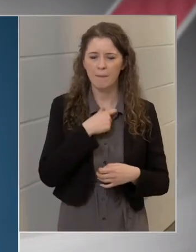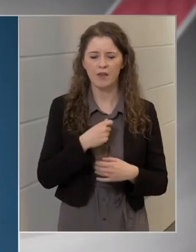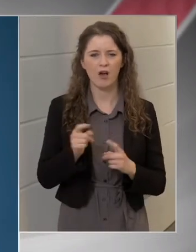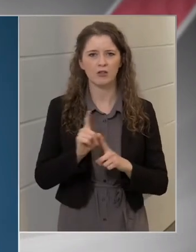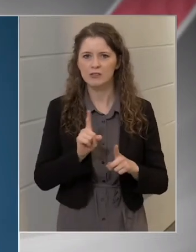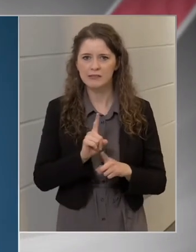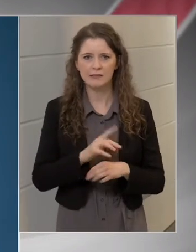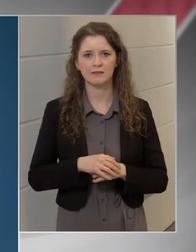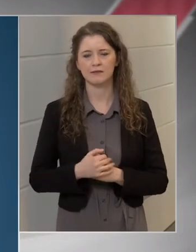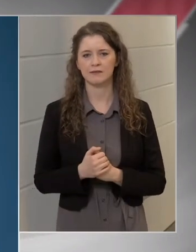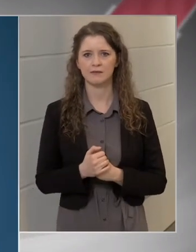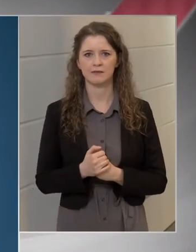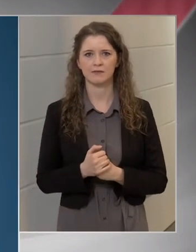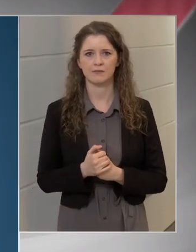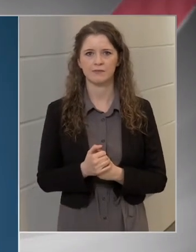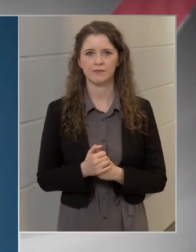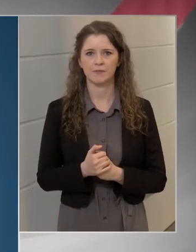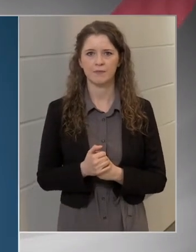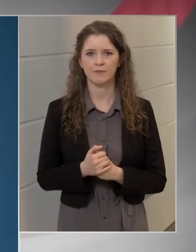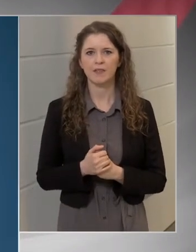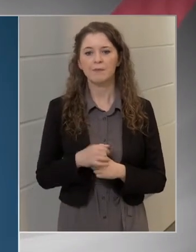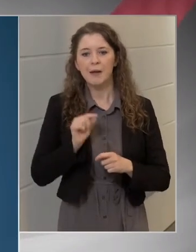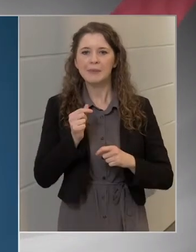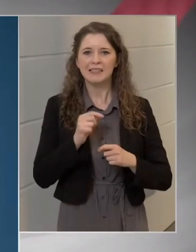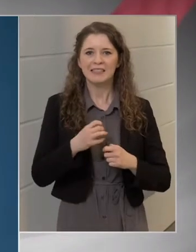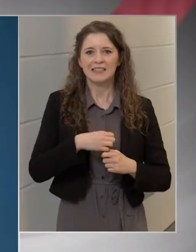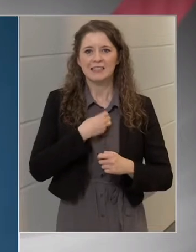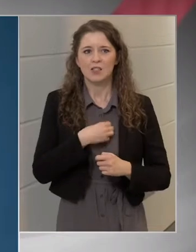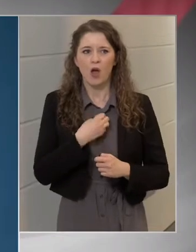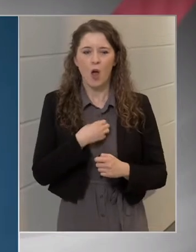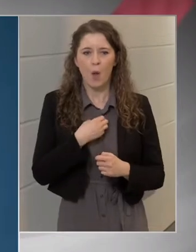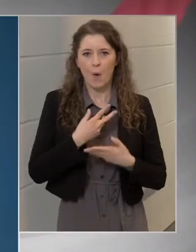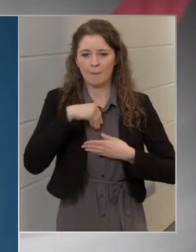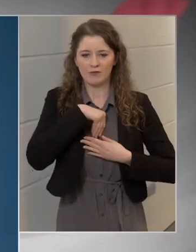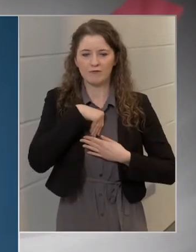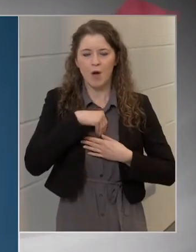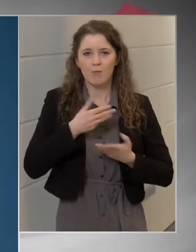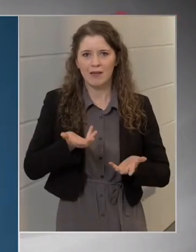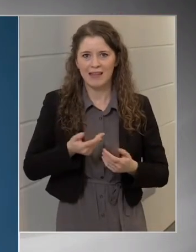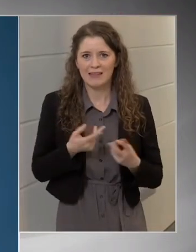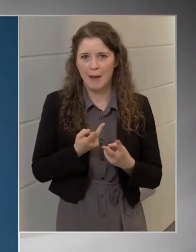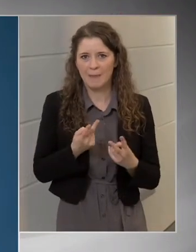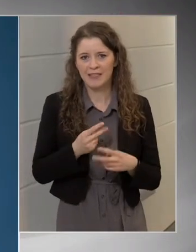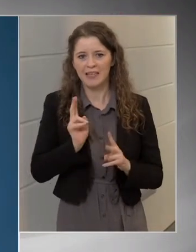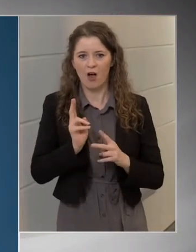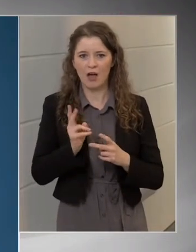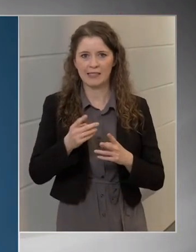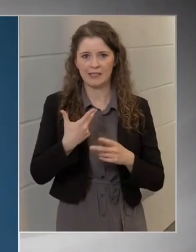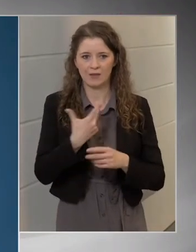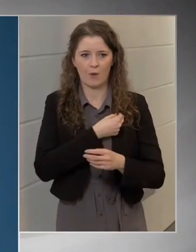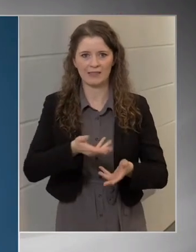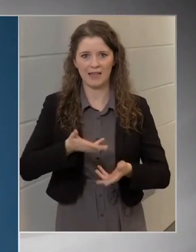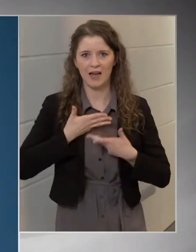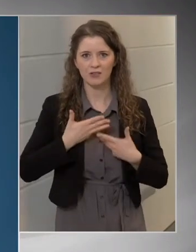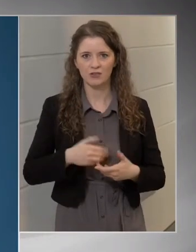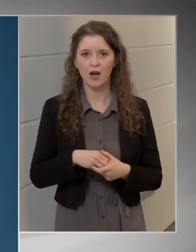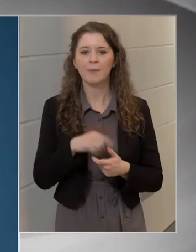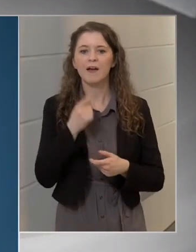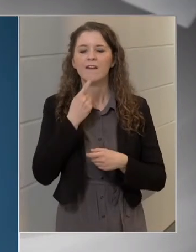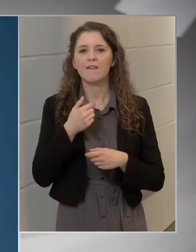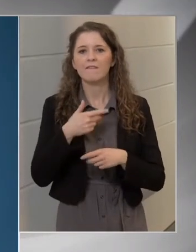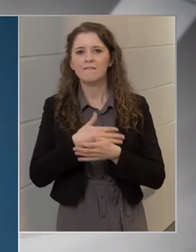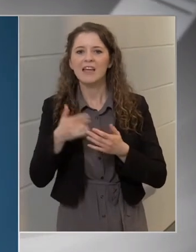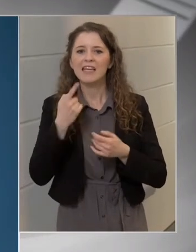el, hiszen egy kicsit az izgalom is munkál ilyenkor az oltakozóban, lecsökken könnyen a